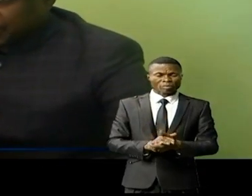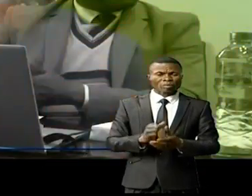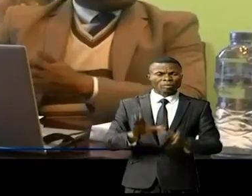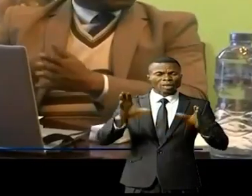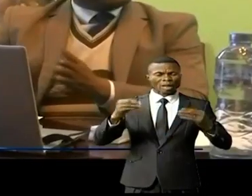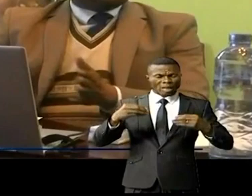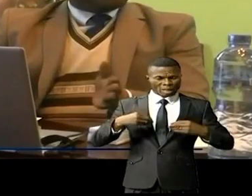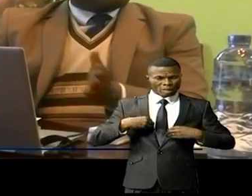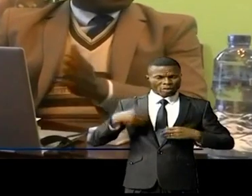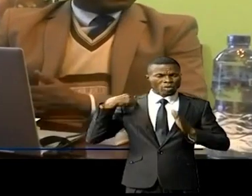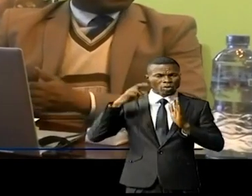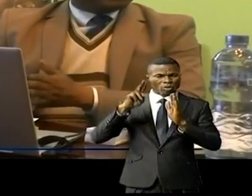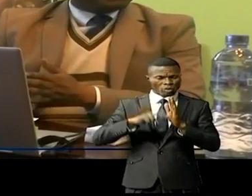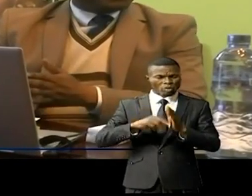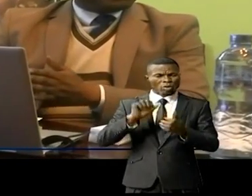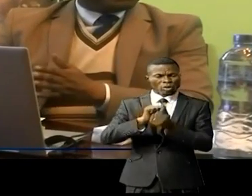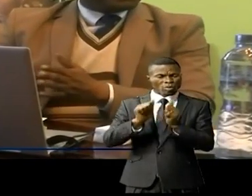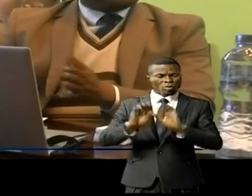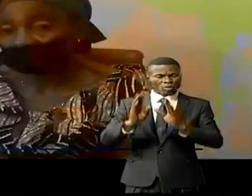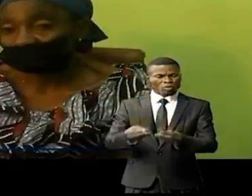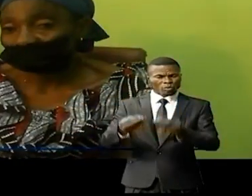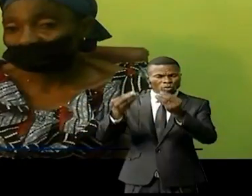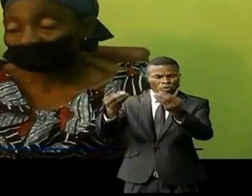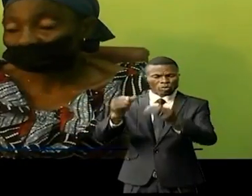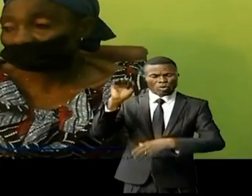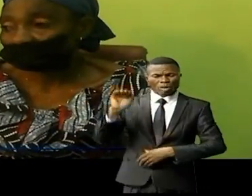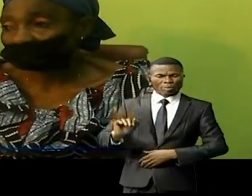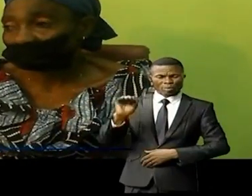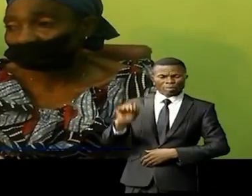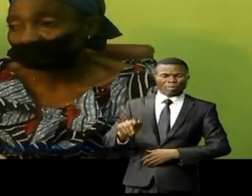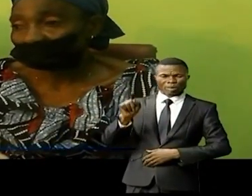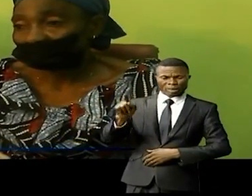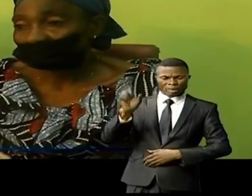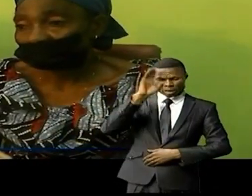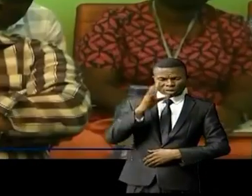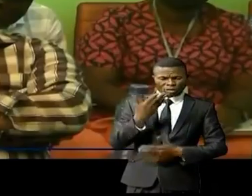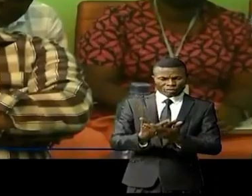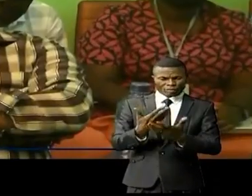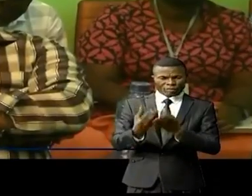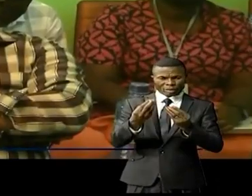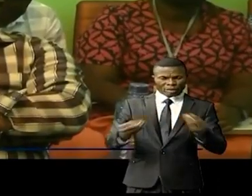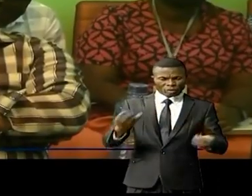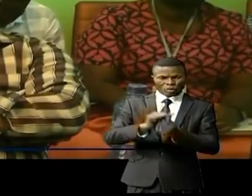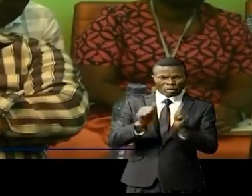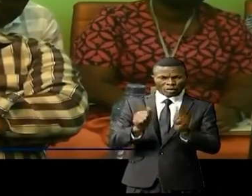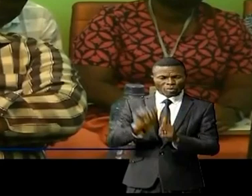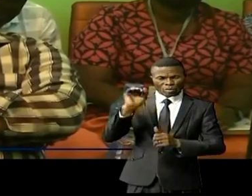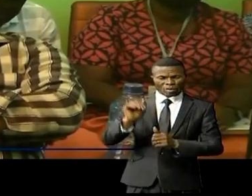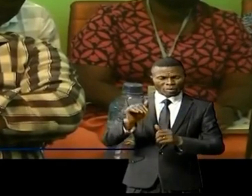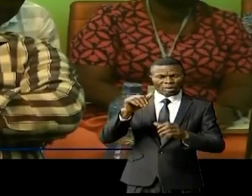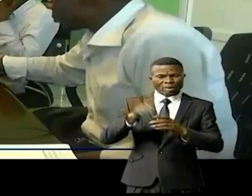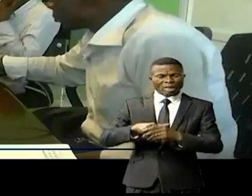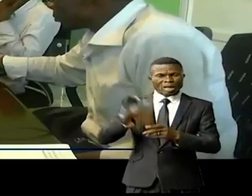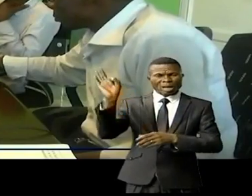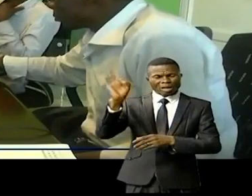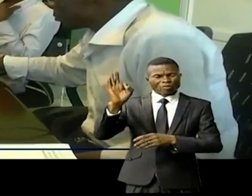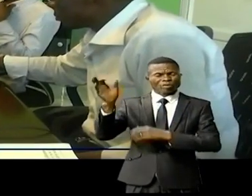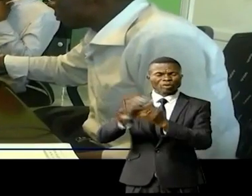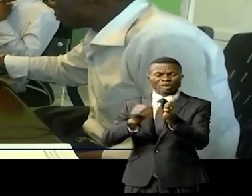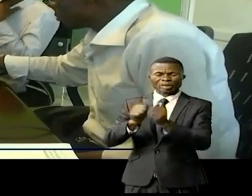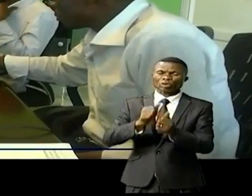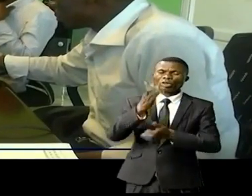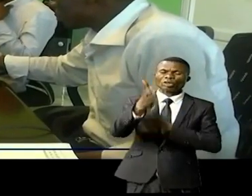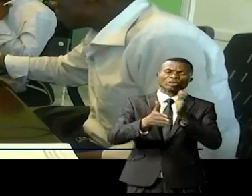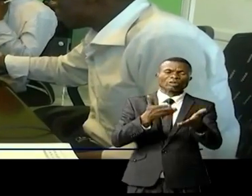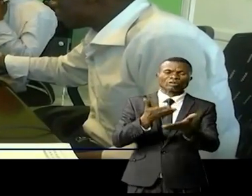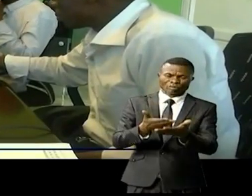favorablement aux doléances des communautés locales et peuples autochtones. La DGPA s'est plutôt engagée à les accompagner dans l'aboutissement